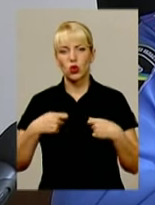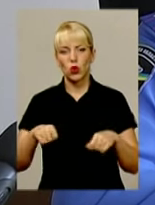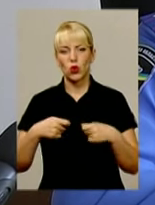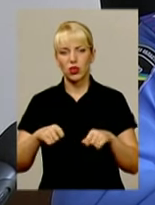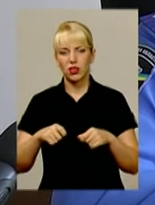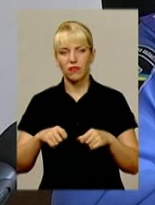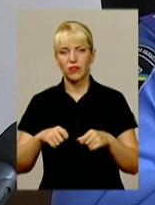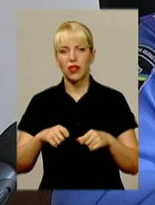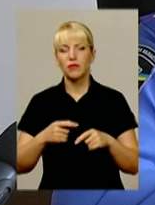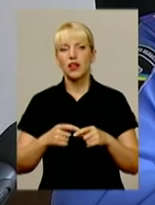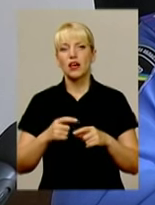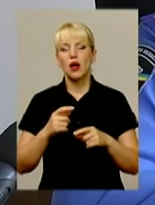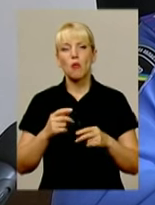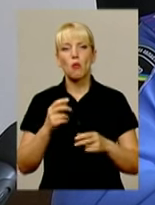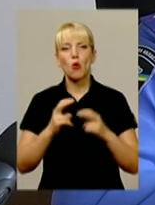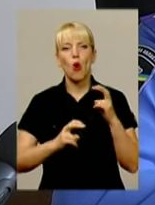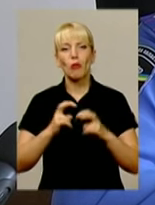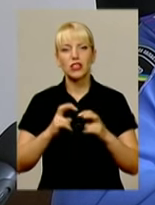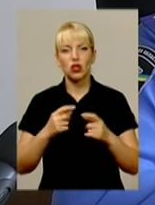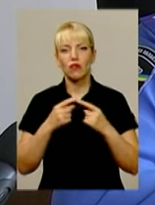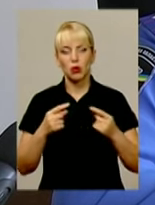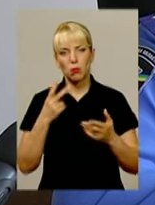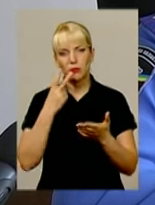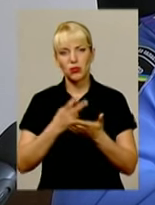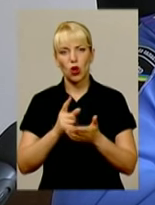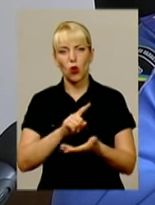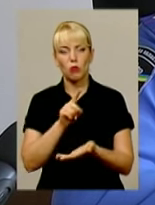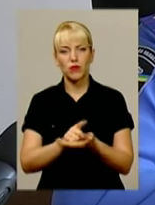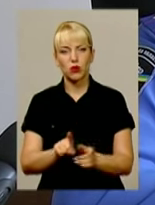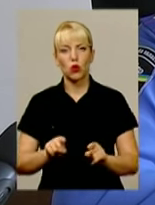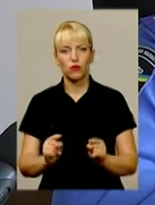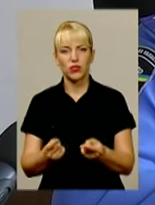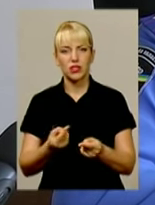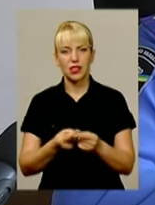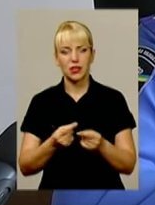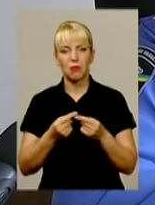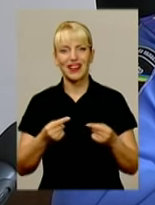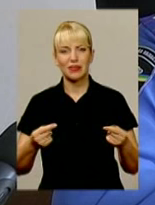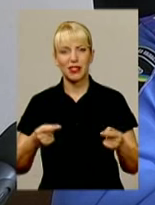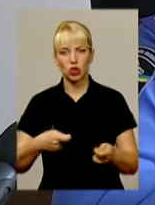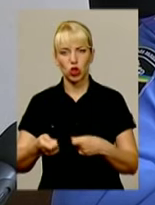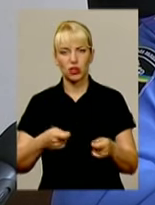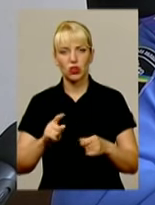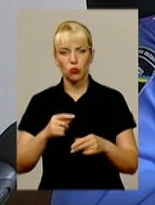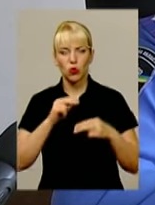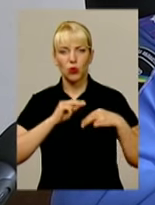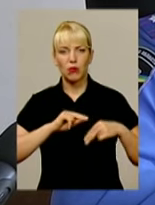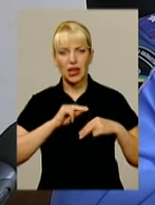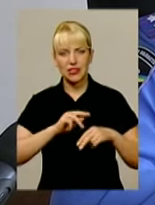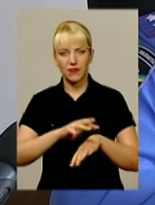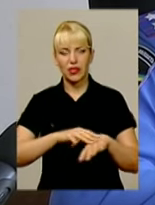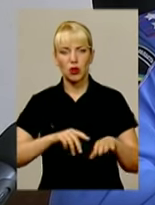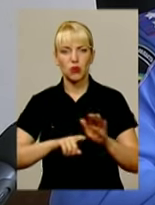настановлених місцях промисловими товарами, передбачає обов'язкову конфіскацію предметів торгівлі, тому працівники міліції розпочали опис та